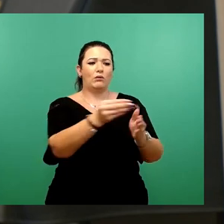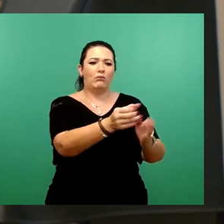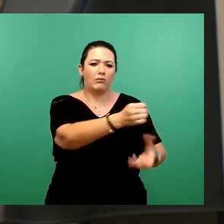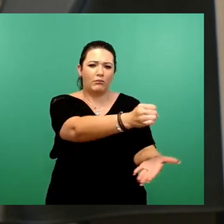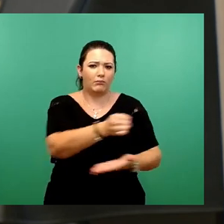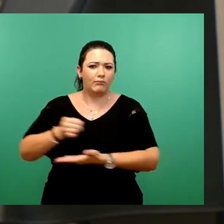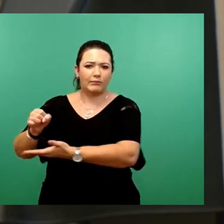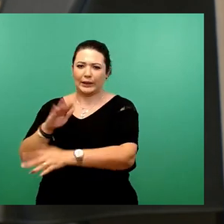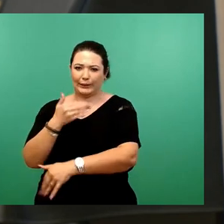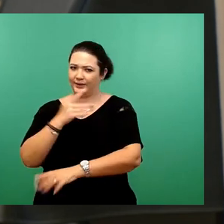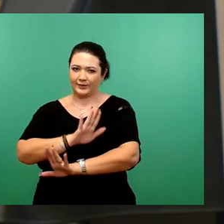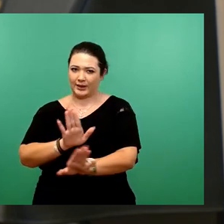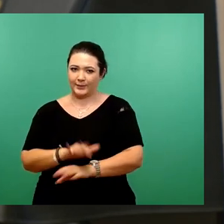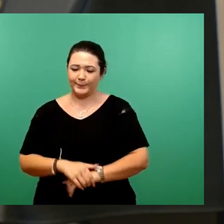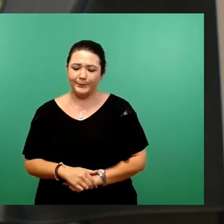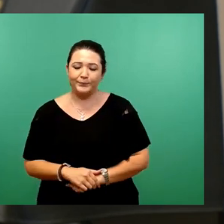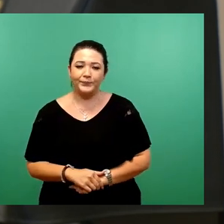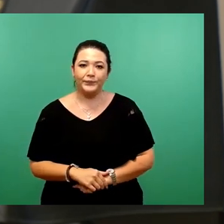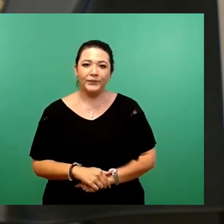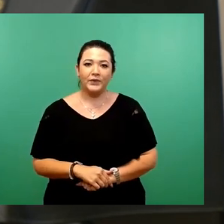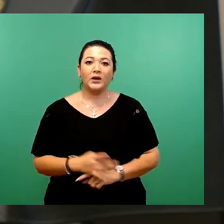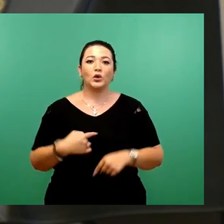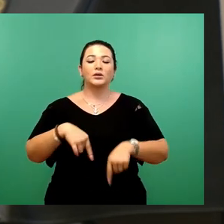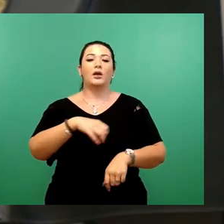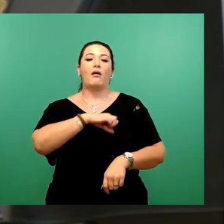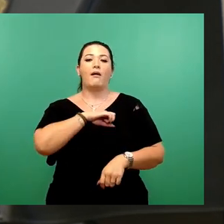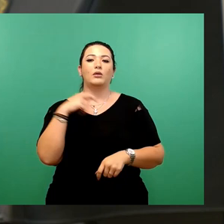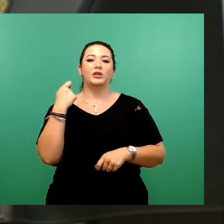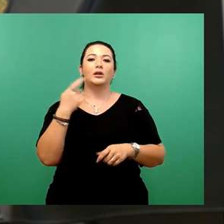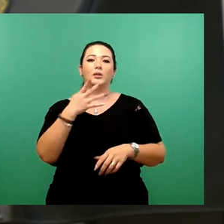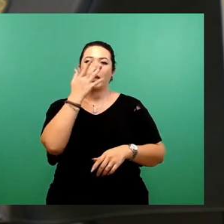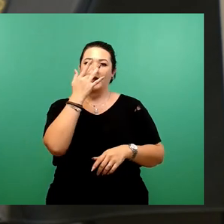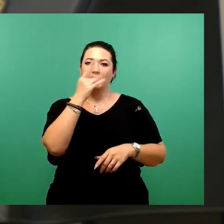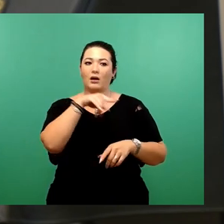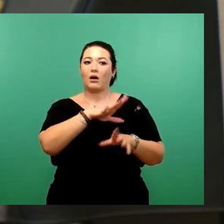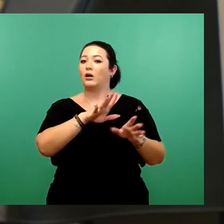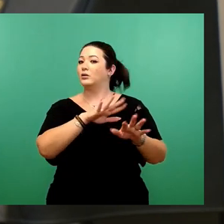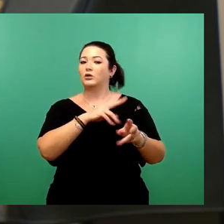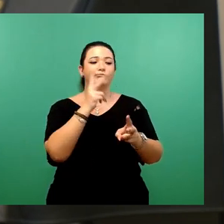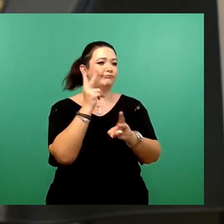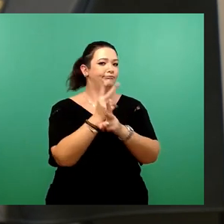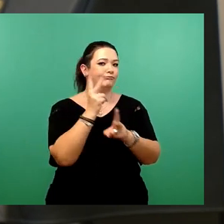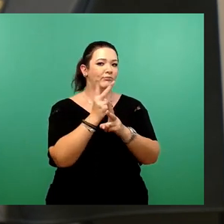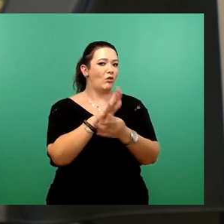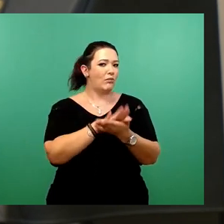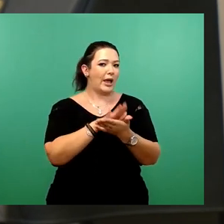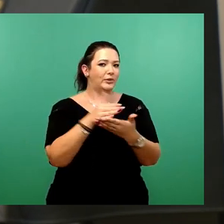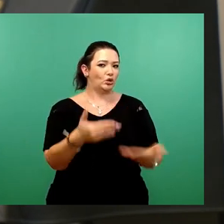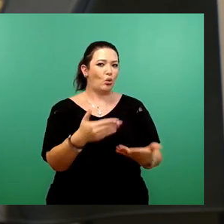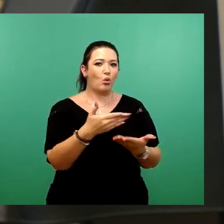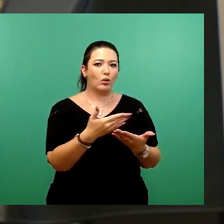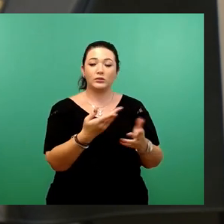Im Übrigen ergibt sich aus dem Sachverhalt für den Eigenbetrieb Kindertageseinrichtungen keinerlei Veränderung der zur Verfügung